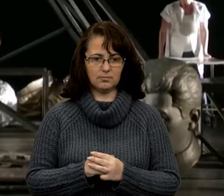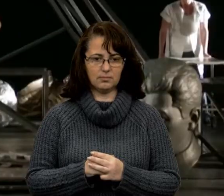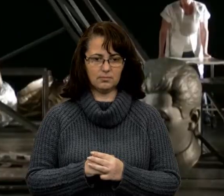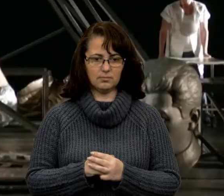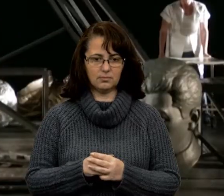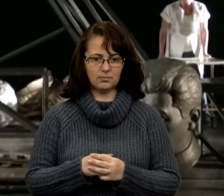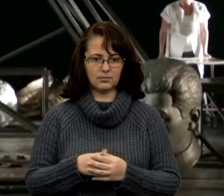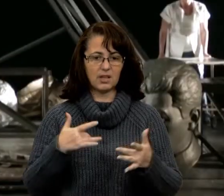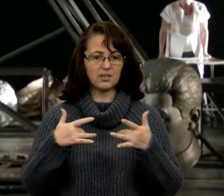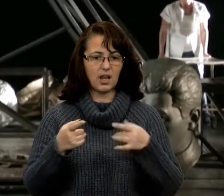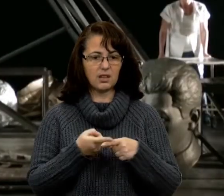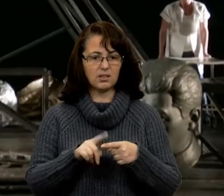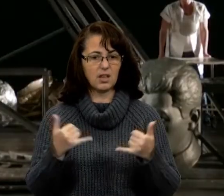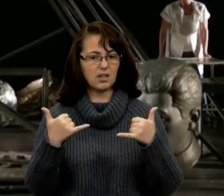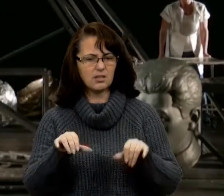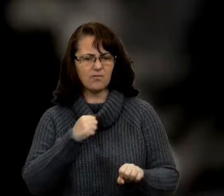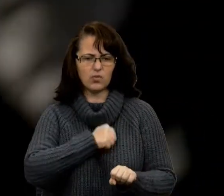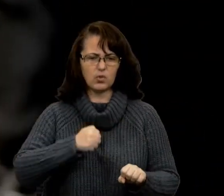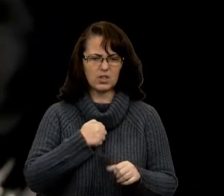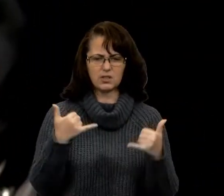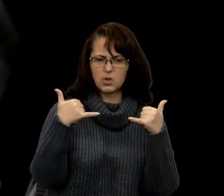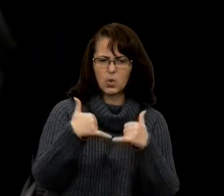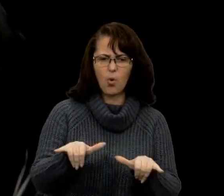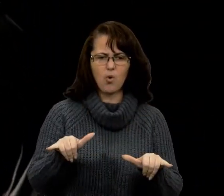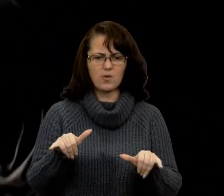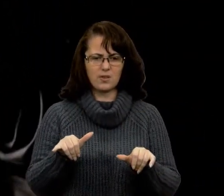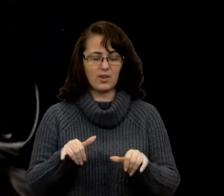Театр, який дивує, злить, вражає, але не залишає байдужим.